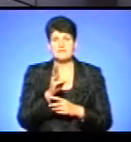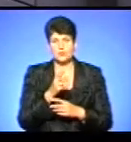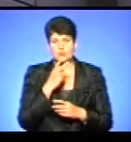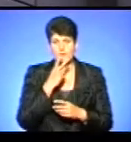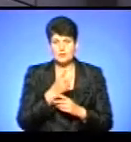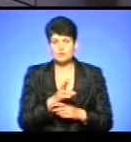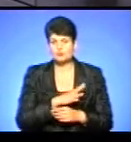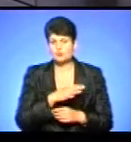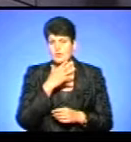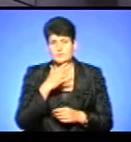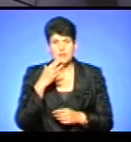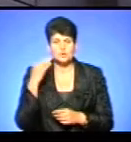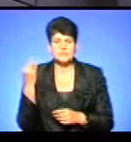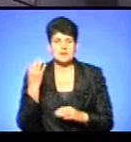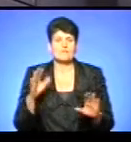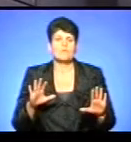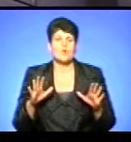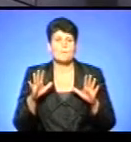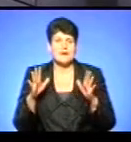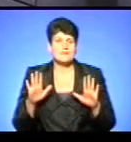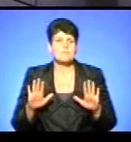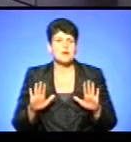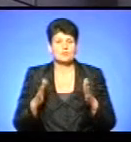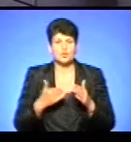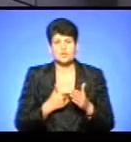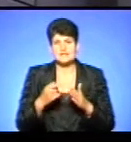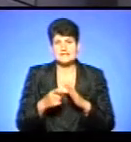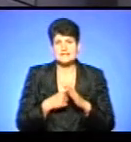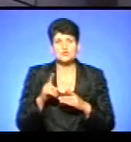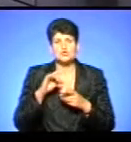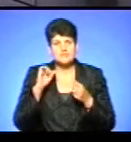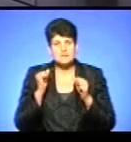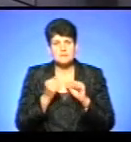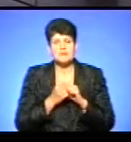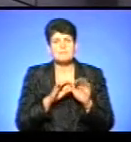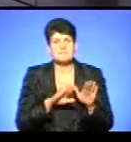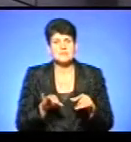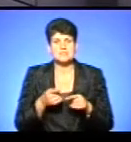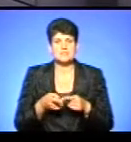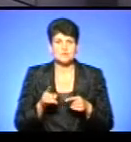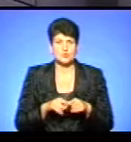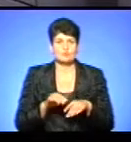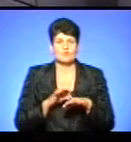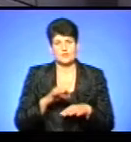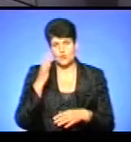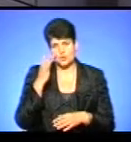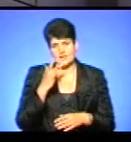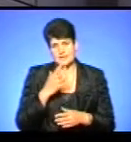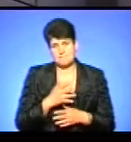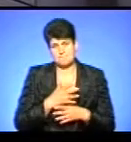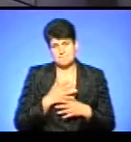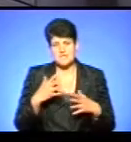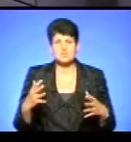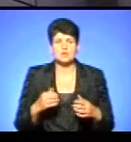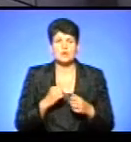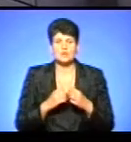багато у вас було всяких цікавих моментів, пригод. Хочеться дізнатися, що запам'ятається після такого проведеного літа найбільше? Ну, насправді,